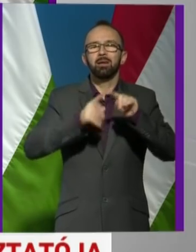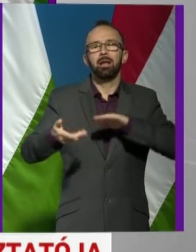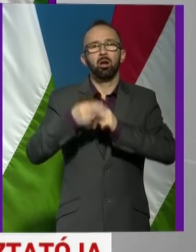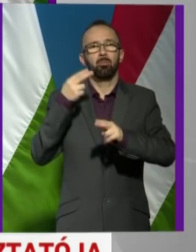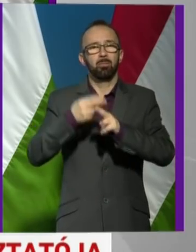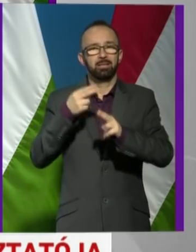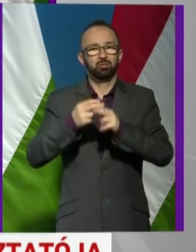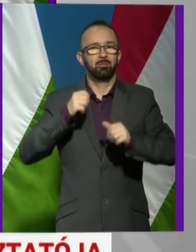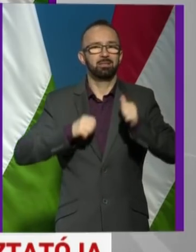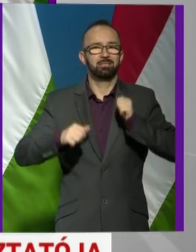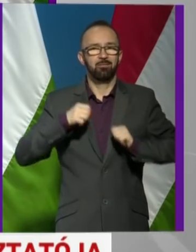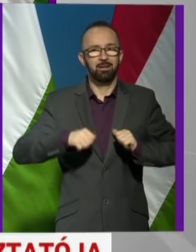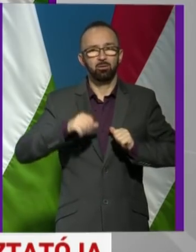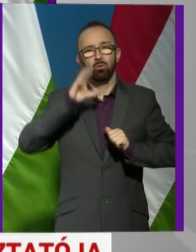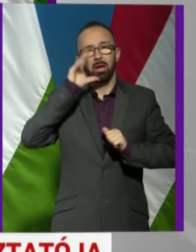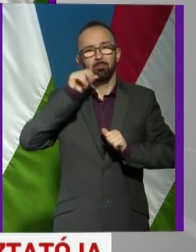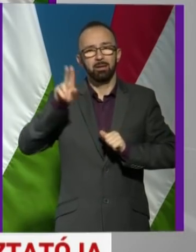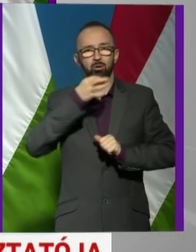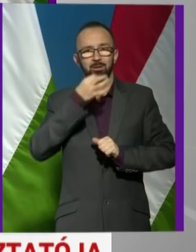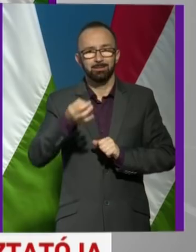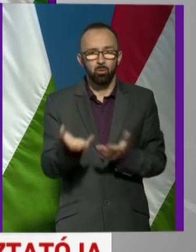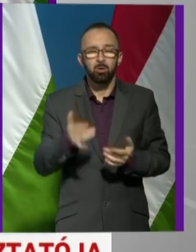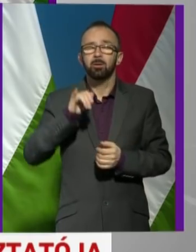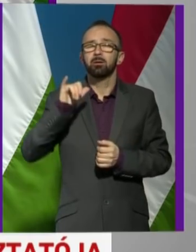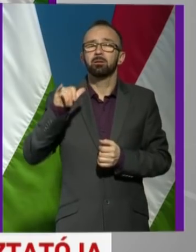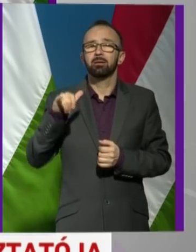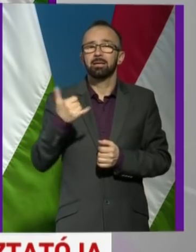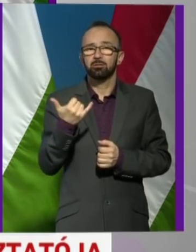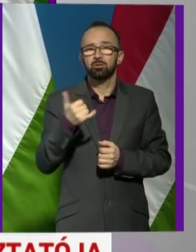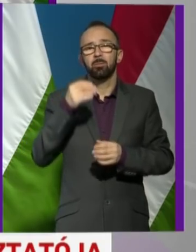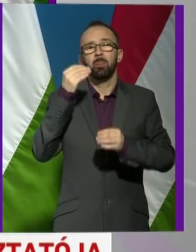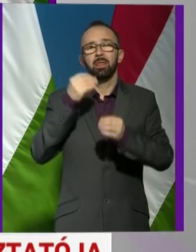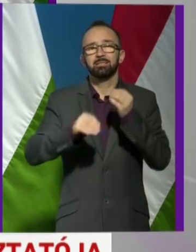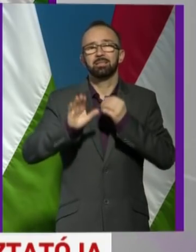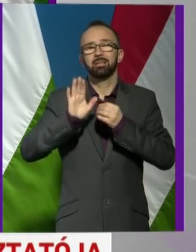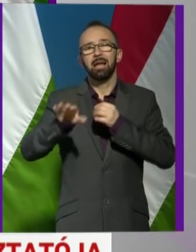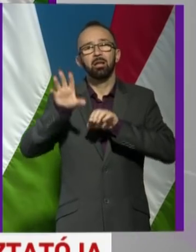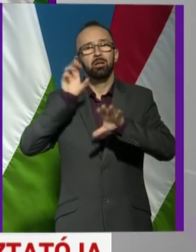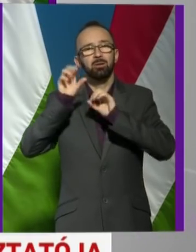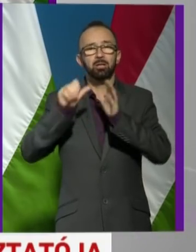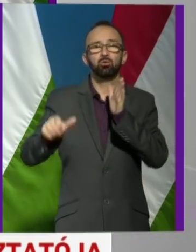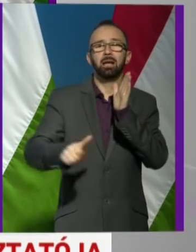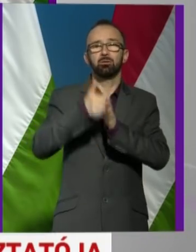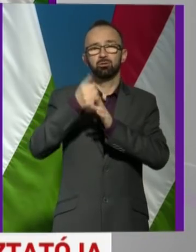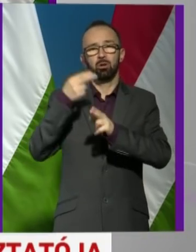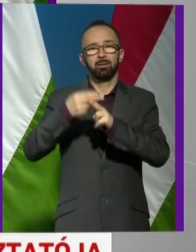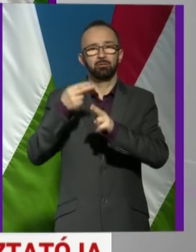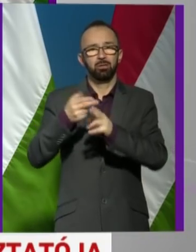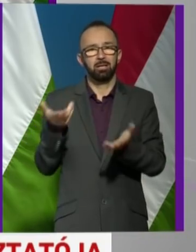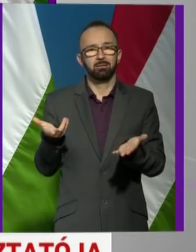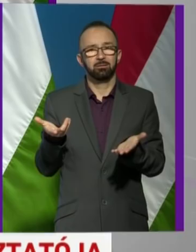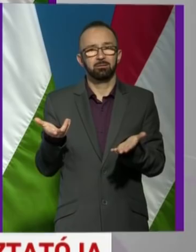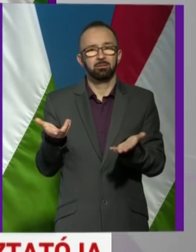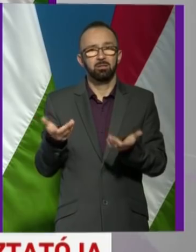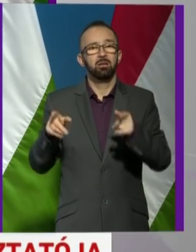alapbetegségben szemvendő úrról van szó, és ezért nála tapasztaltuk először a tüneteket.